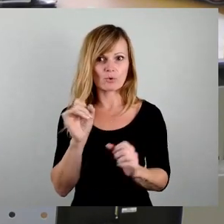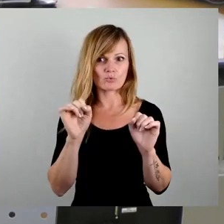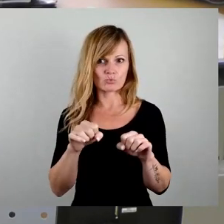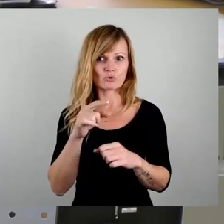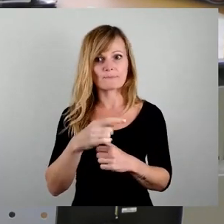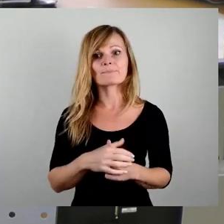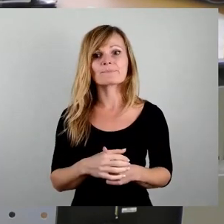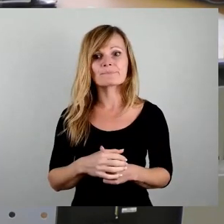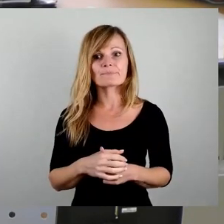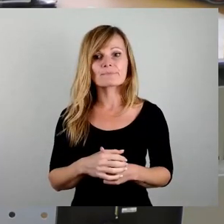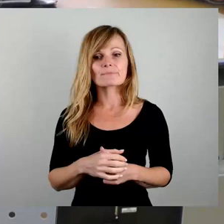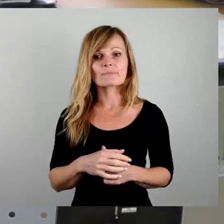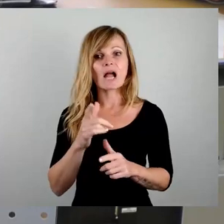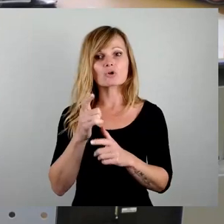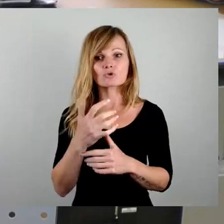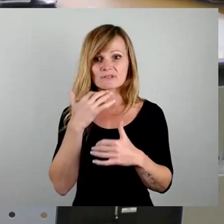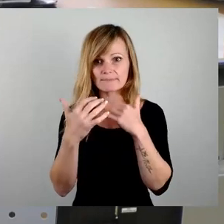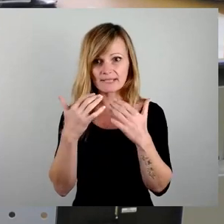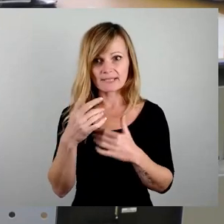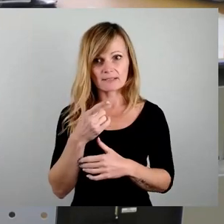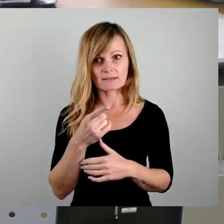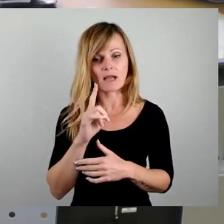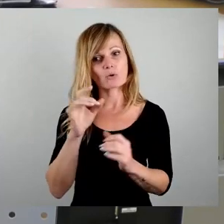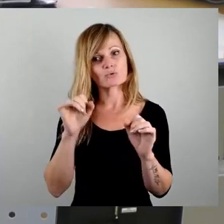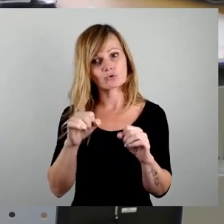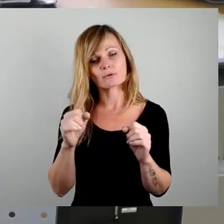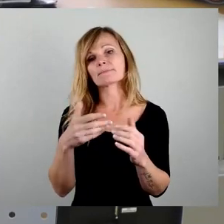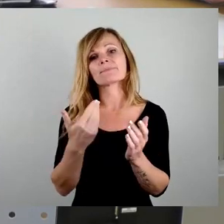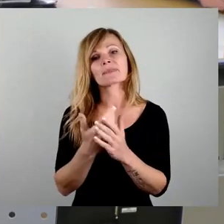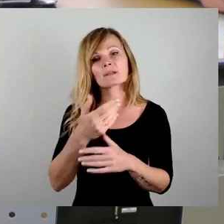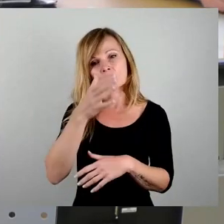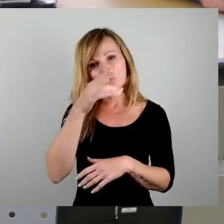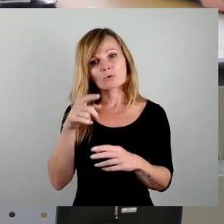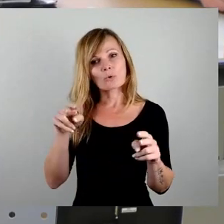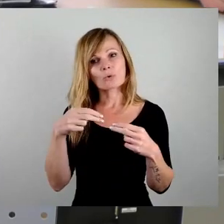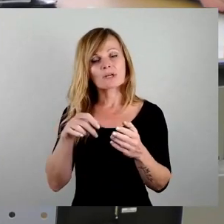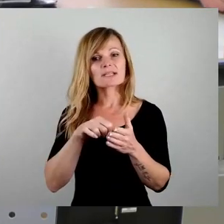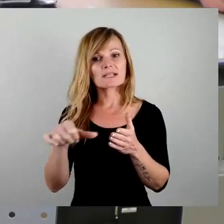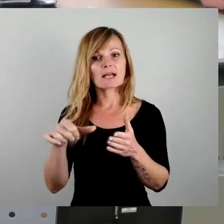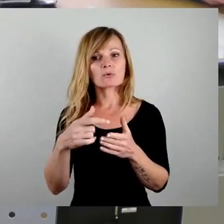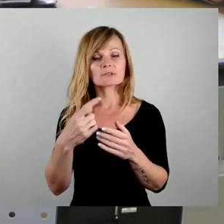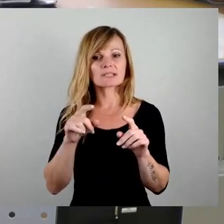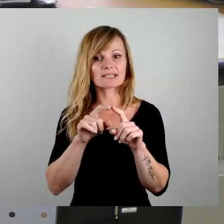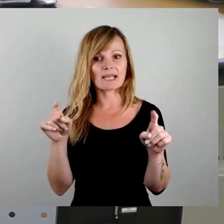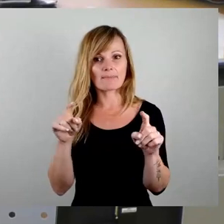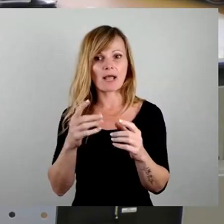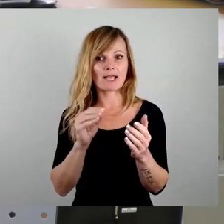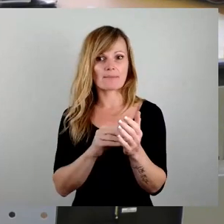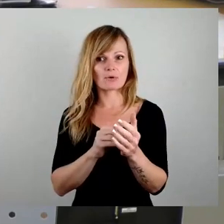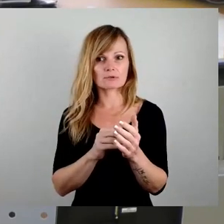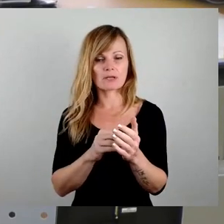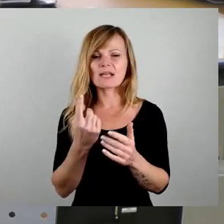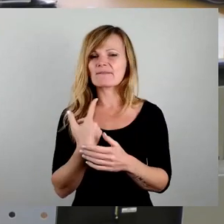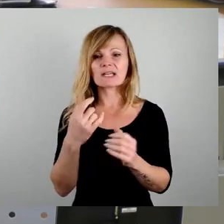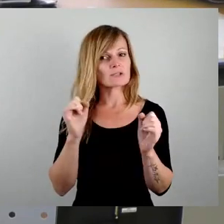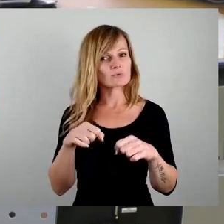Ausschussbericht zustimmen, wo die Grünen in dieses Rückzahlungsthema, wenn es besser läuft, mit eingebaut haben. Wo wir jetzt nicht zustimmen werden, ist das